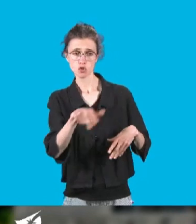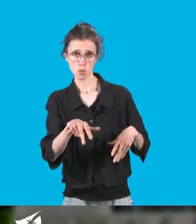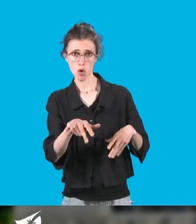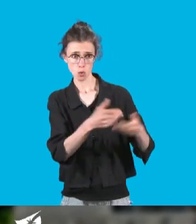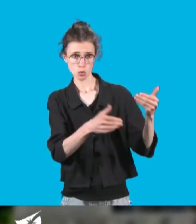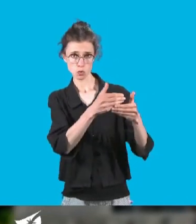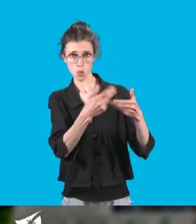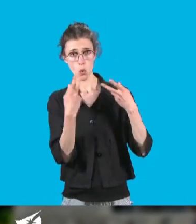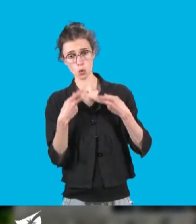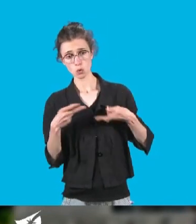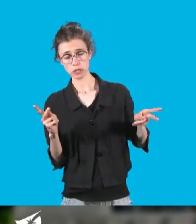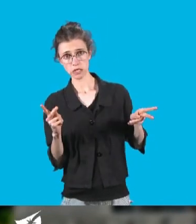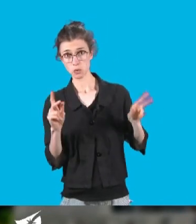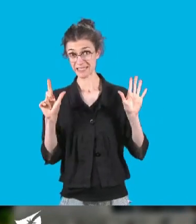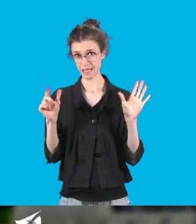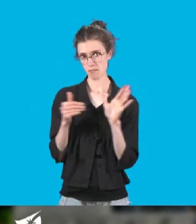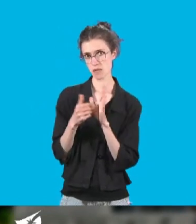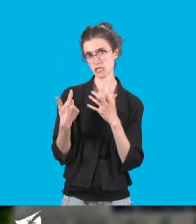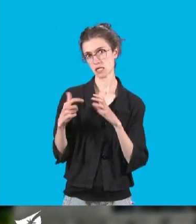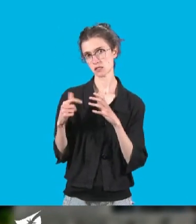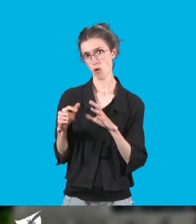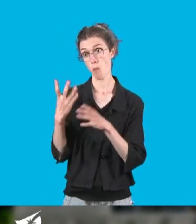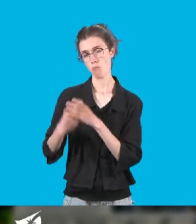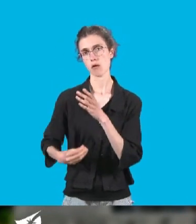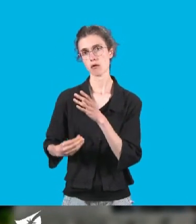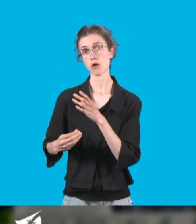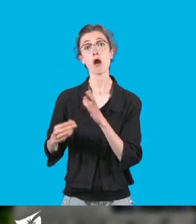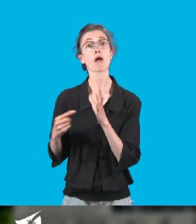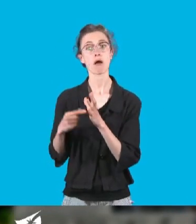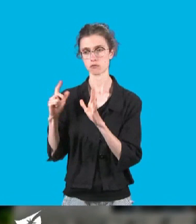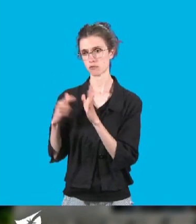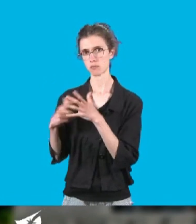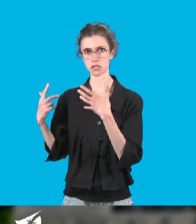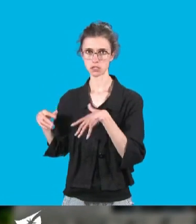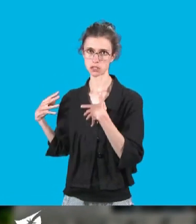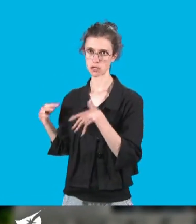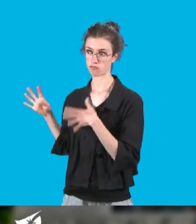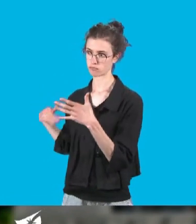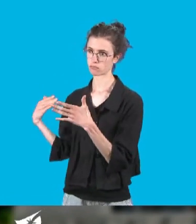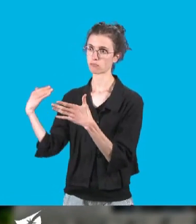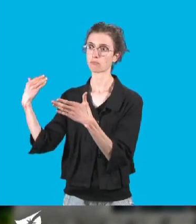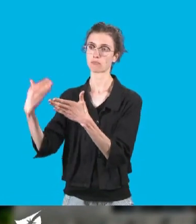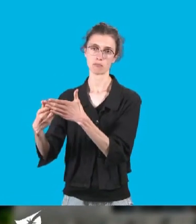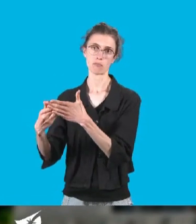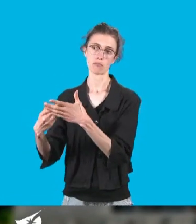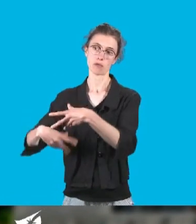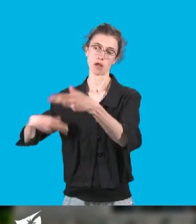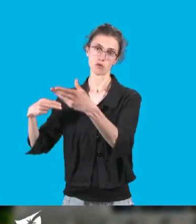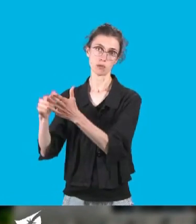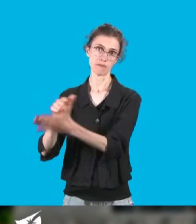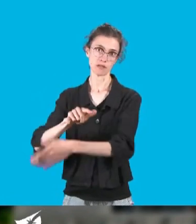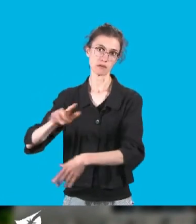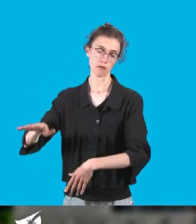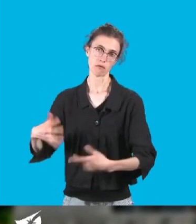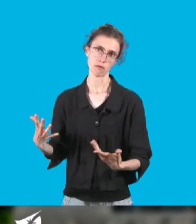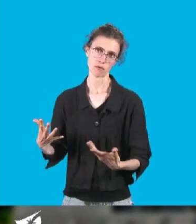lancement du PLH 2019-2025. Or, les premières propositions de